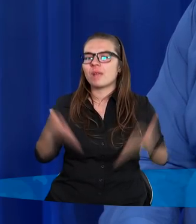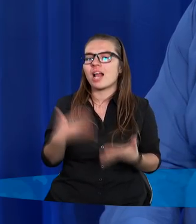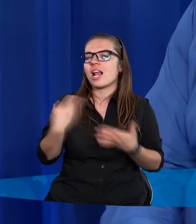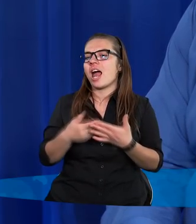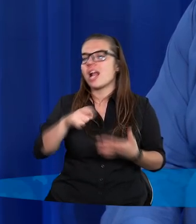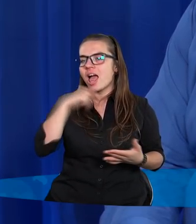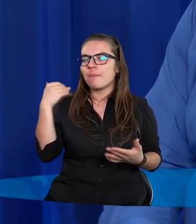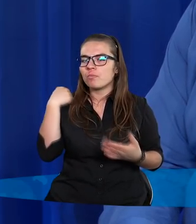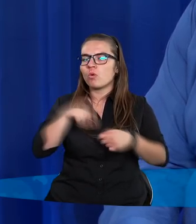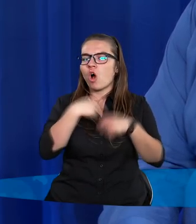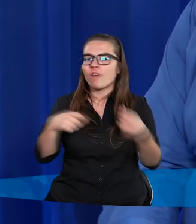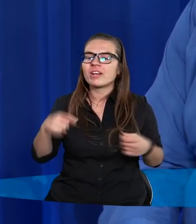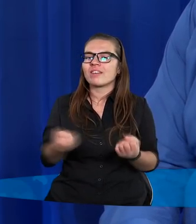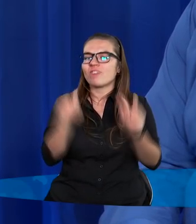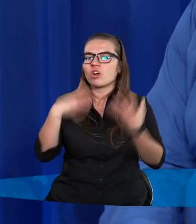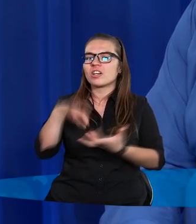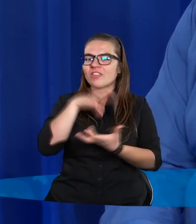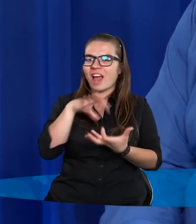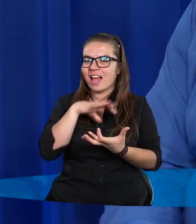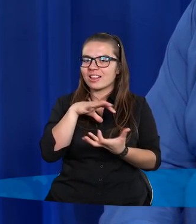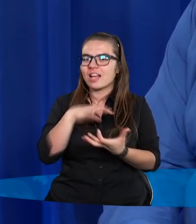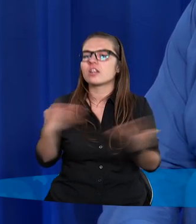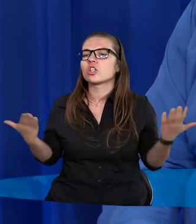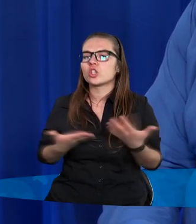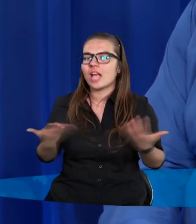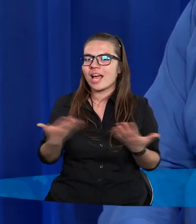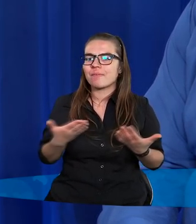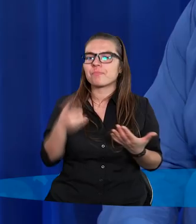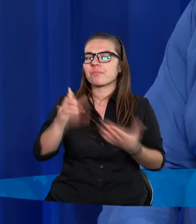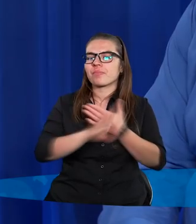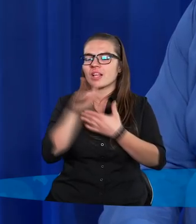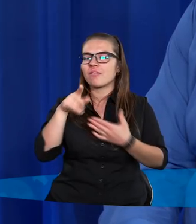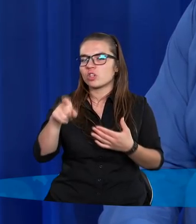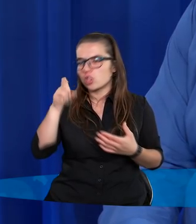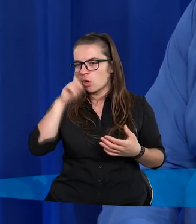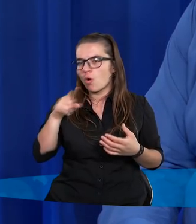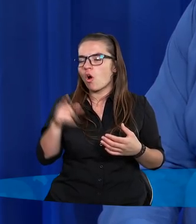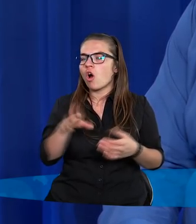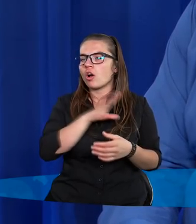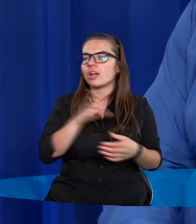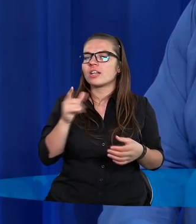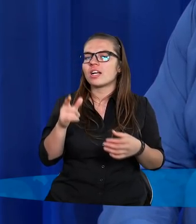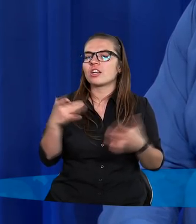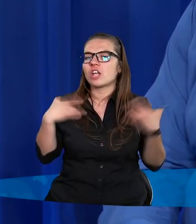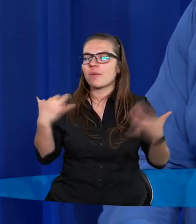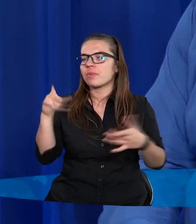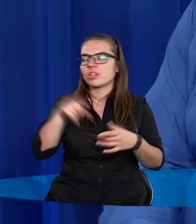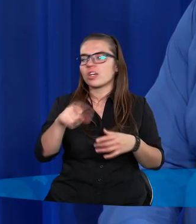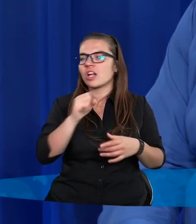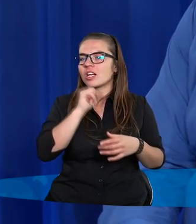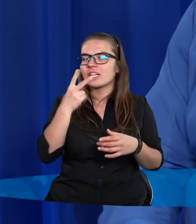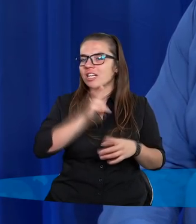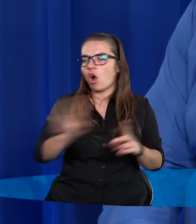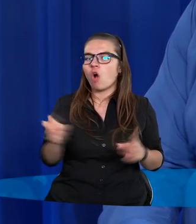Dlaczego lepszym rozwiązaniem było stworzenie świata, gdzie wystąpi zło, cierpienie, niż nie stworzenie